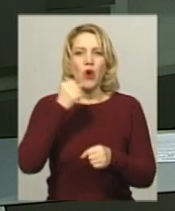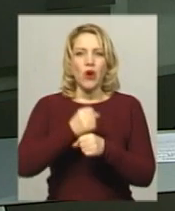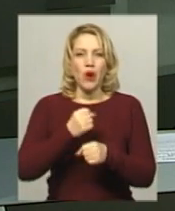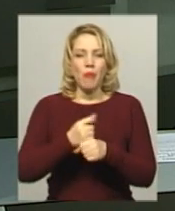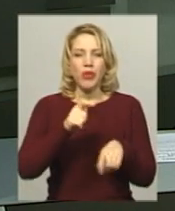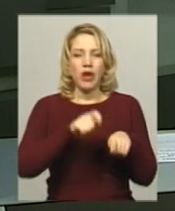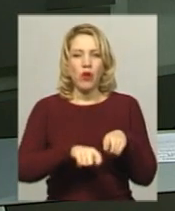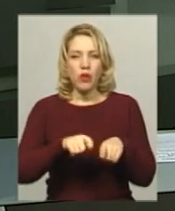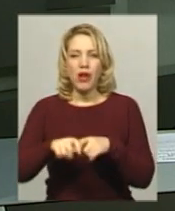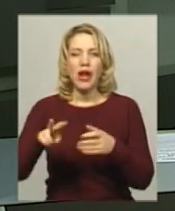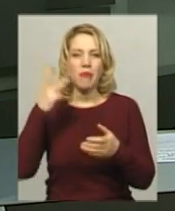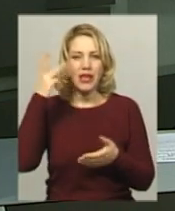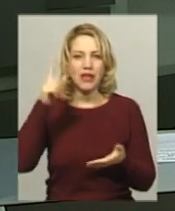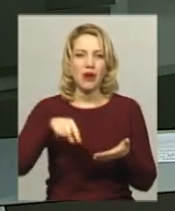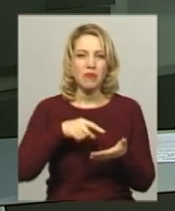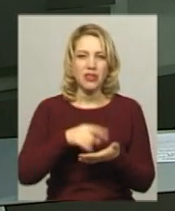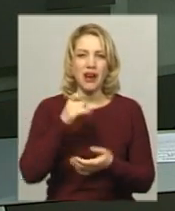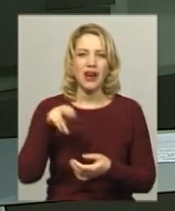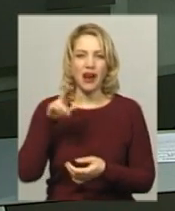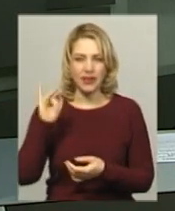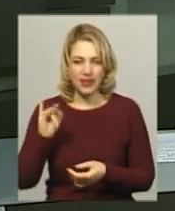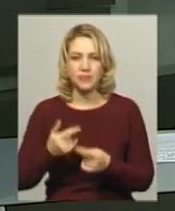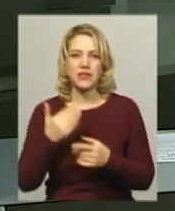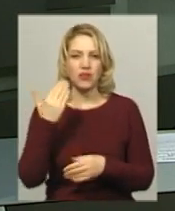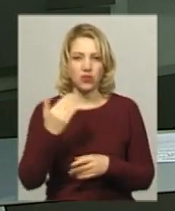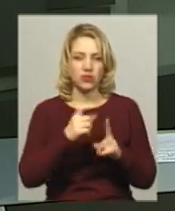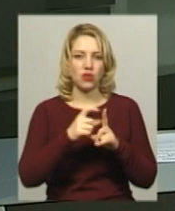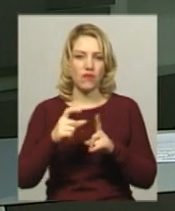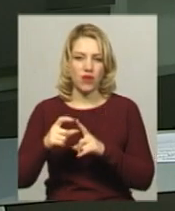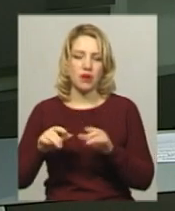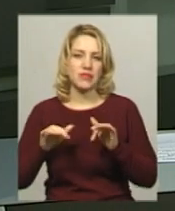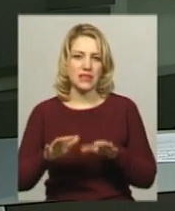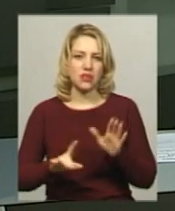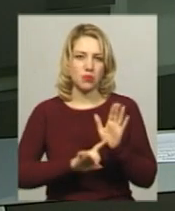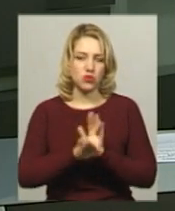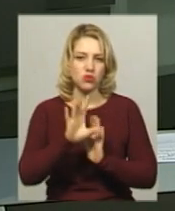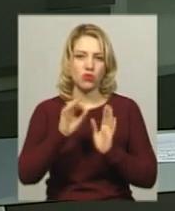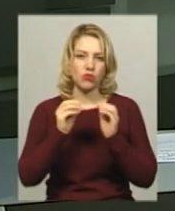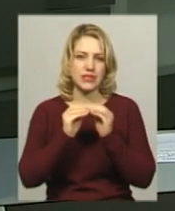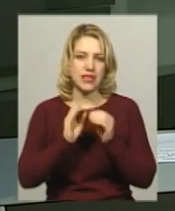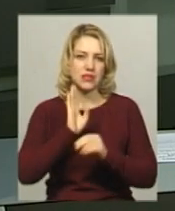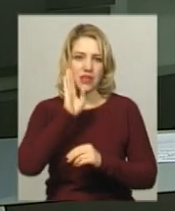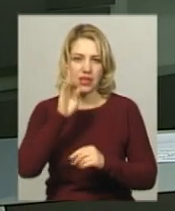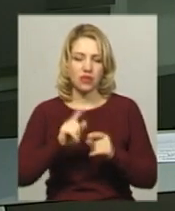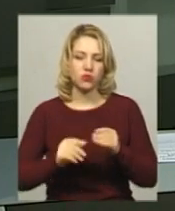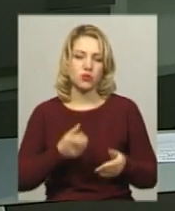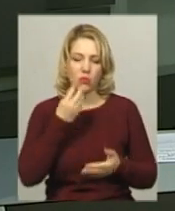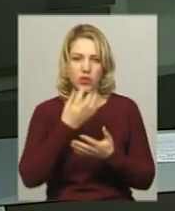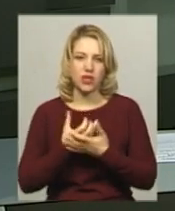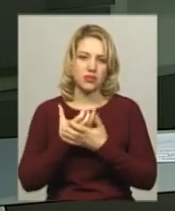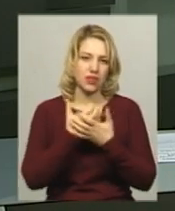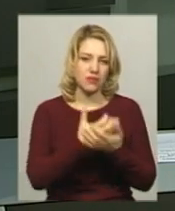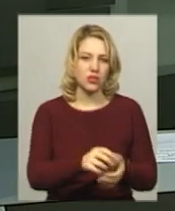контролю Хмельницької міської ради Ірина Бачинська. За її словами, заходи розпочнуться о 10-й ранку з покладання квітів до пам'ятника